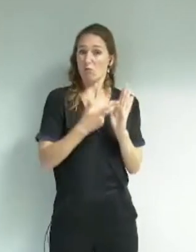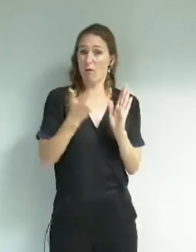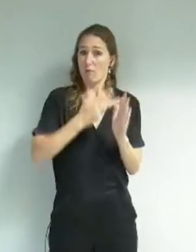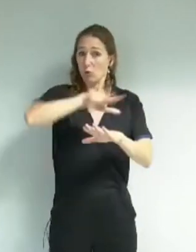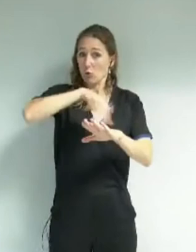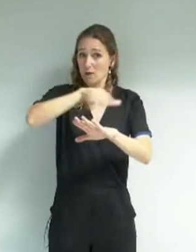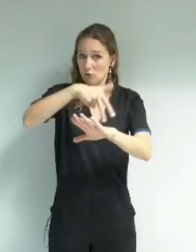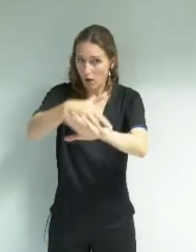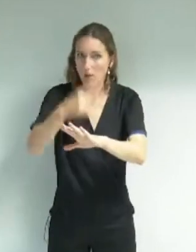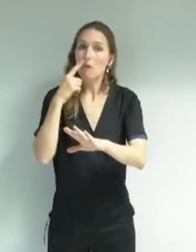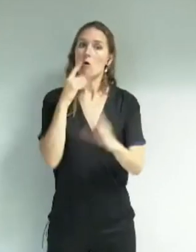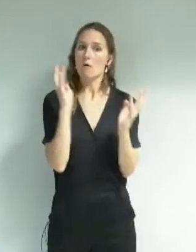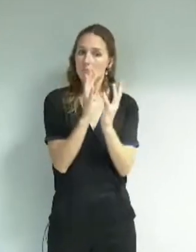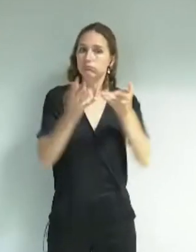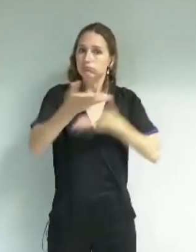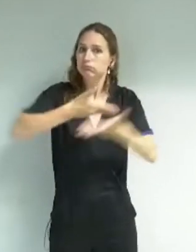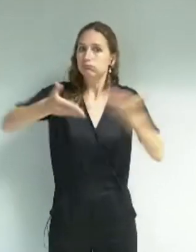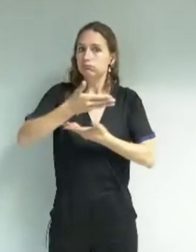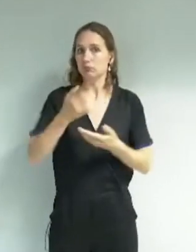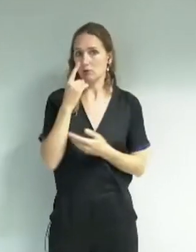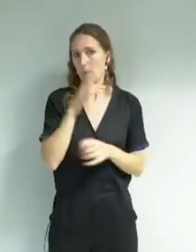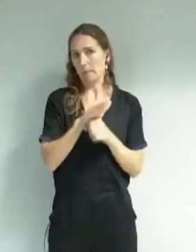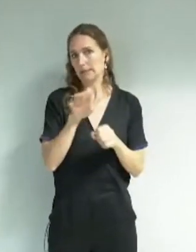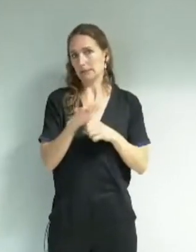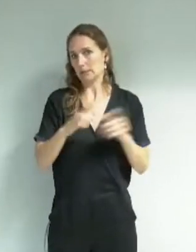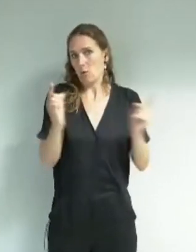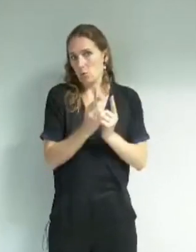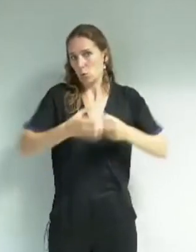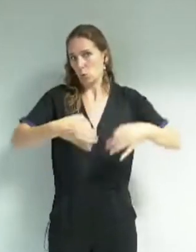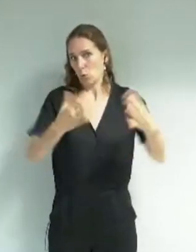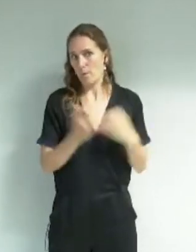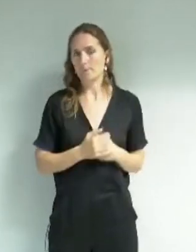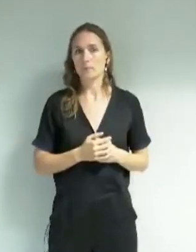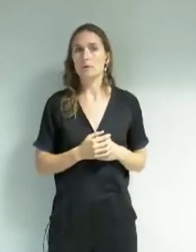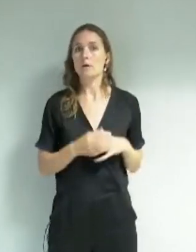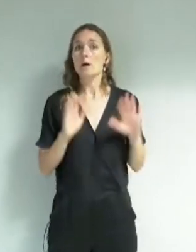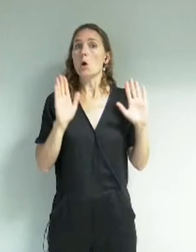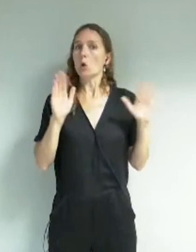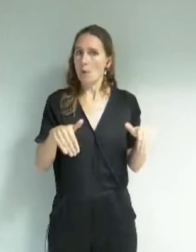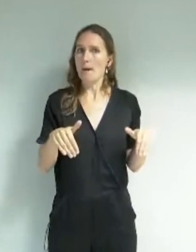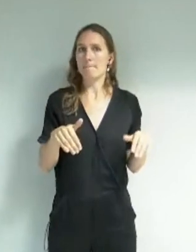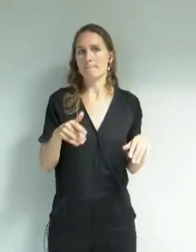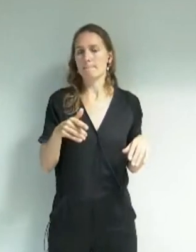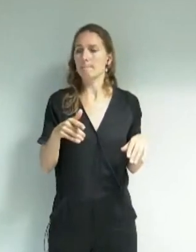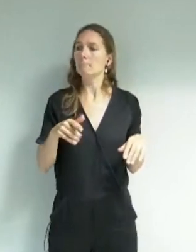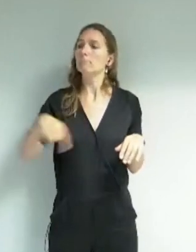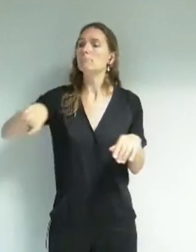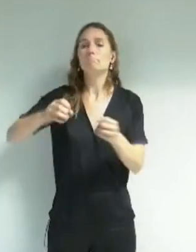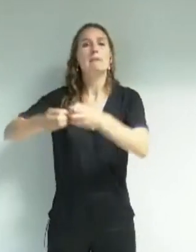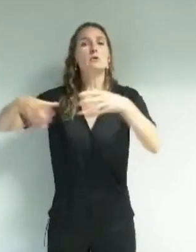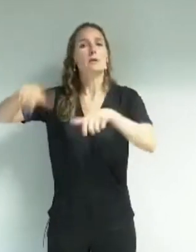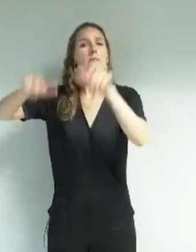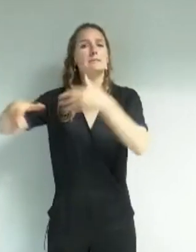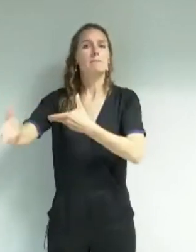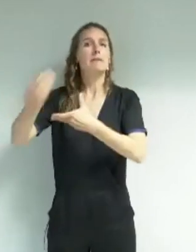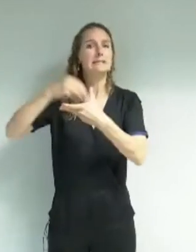profondeur et vraiment développer nos préconisations en détail. Cela dit, la majorité des participants et participantes